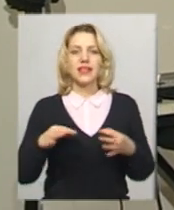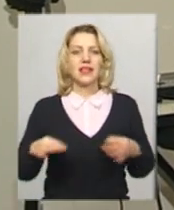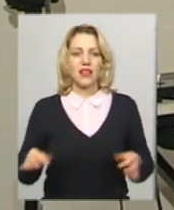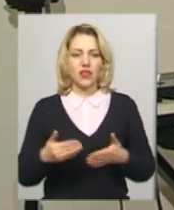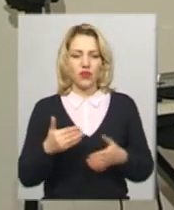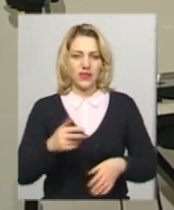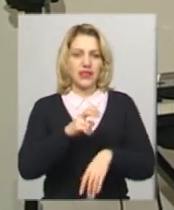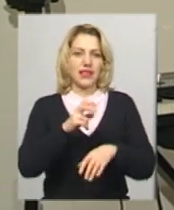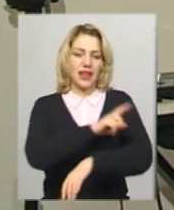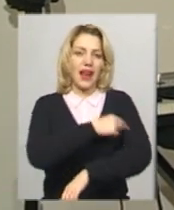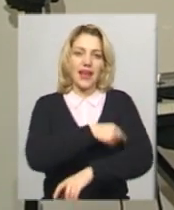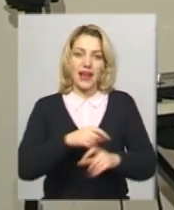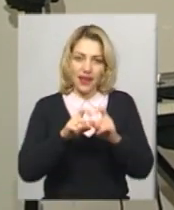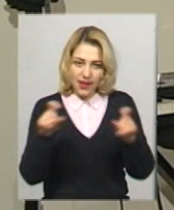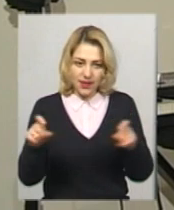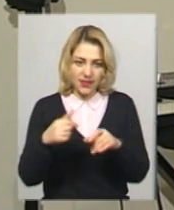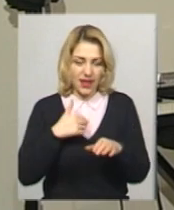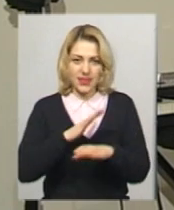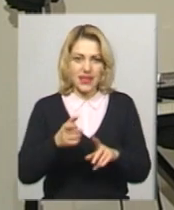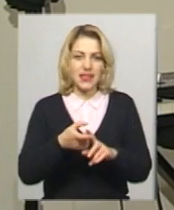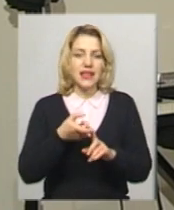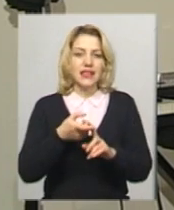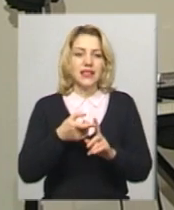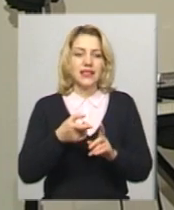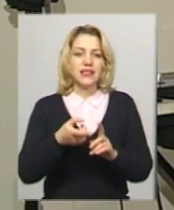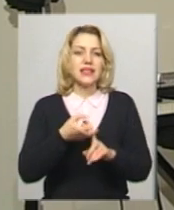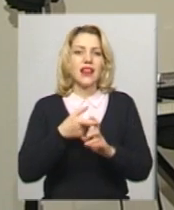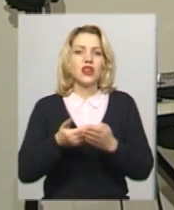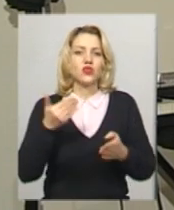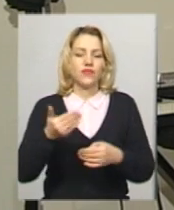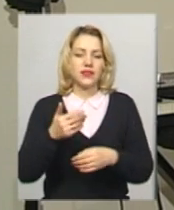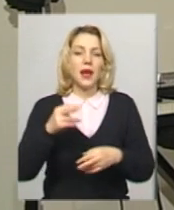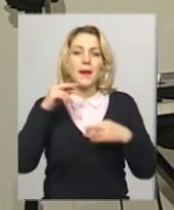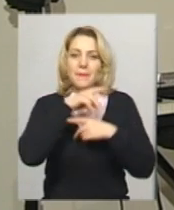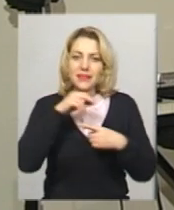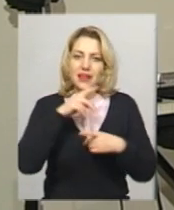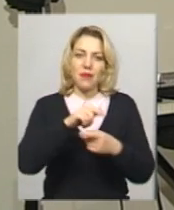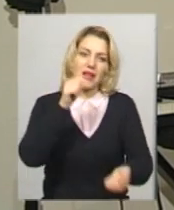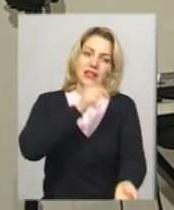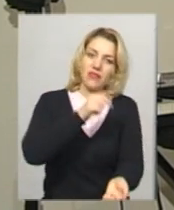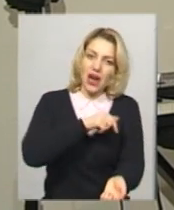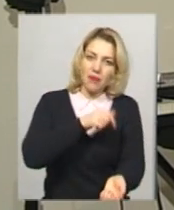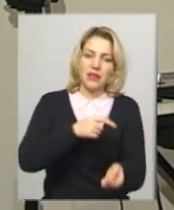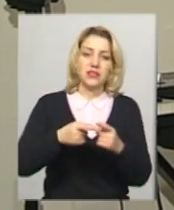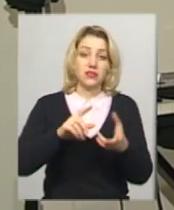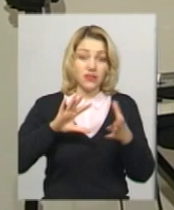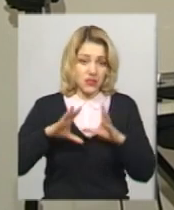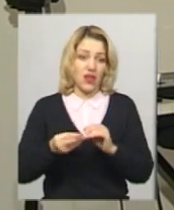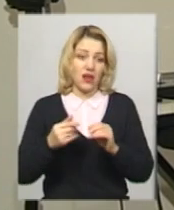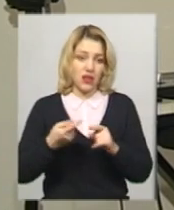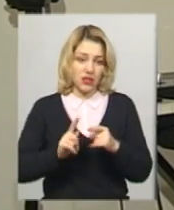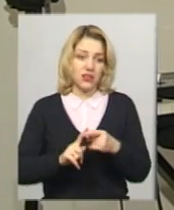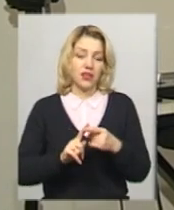від лікарень, я не залежу від медикаментів, від крапельниць. І взагалі це